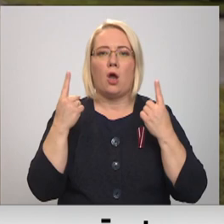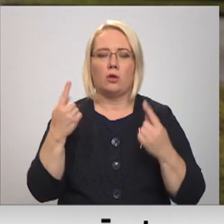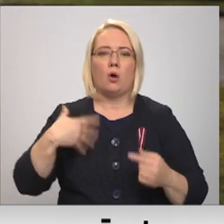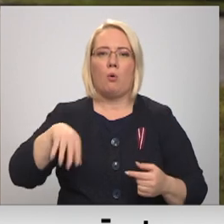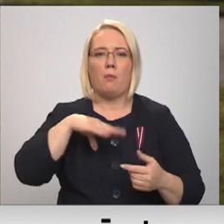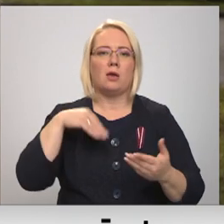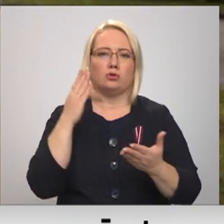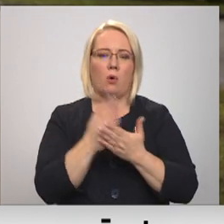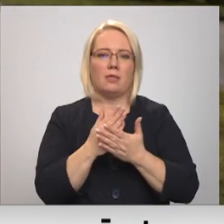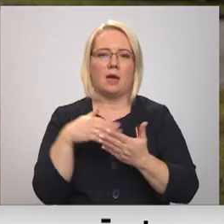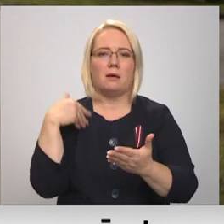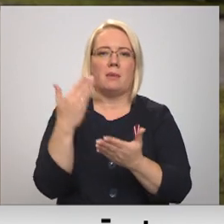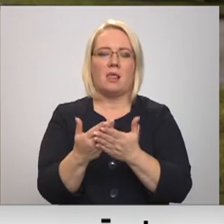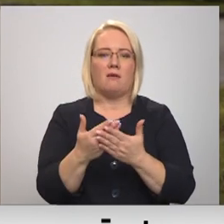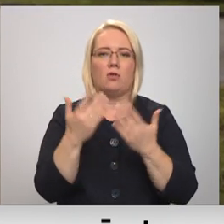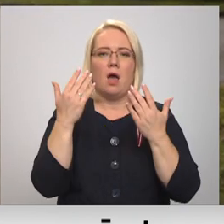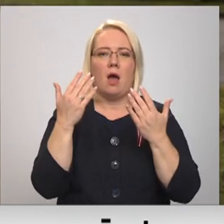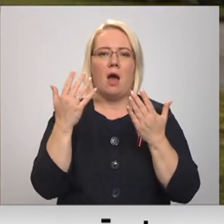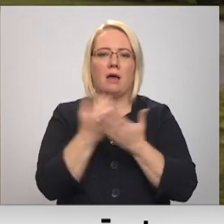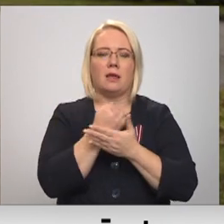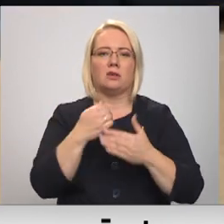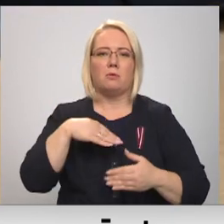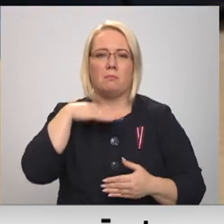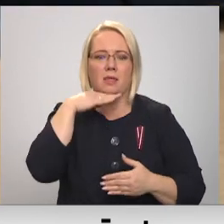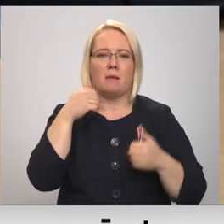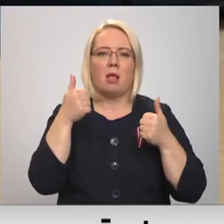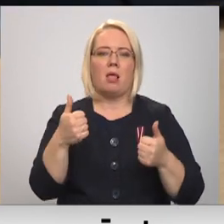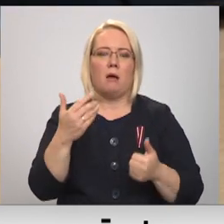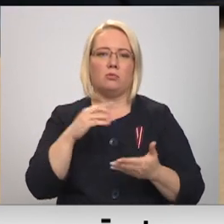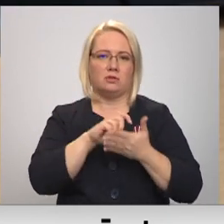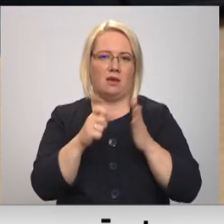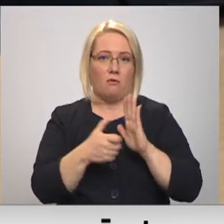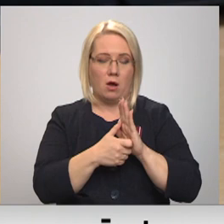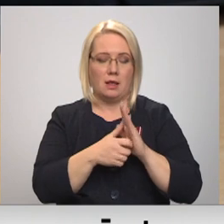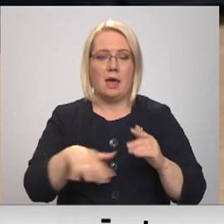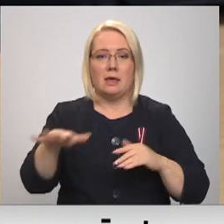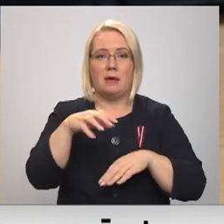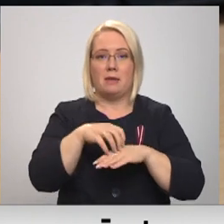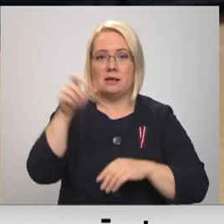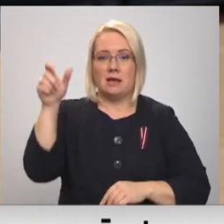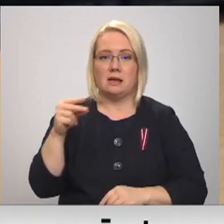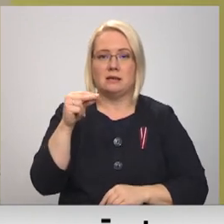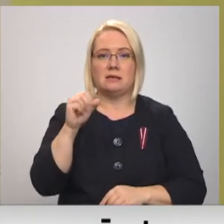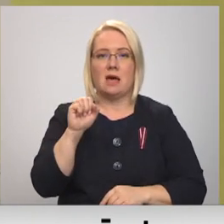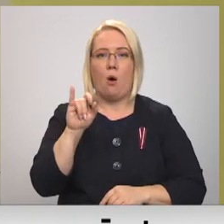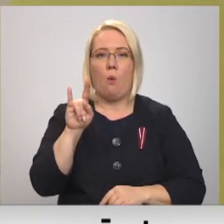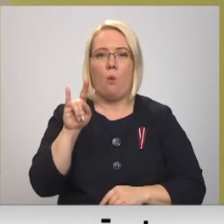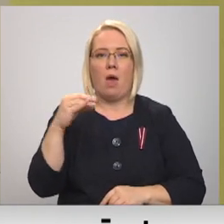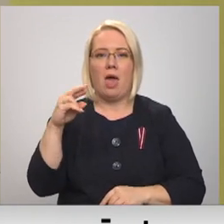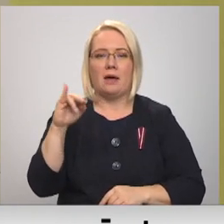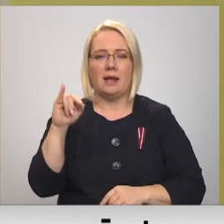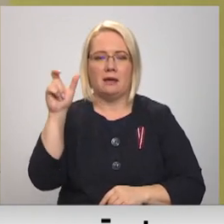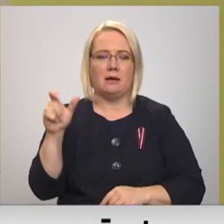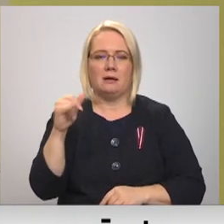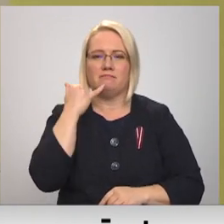noteikti varētu piedāvāt un atrast arī pietiekamu labu dzīvojamo platību. Ar ģimenes ārsti Zandu Zaujeras izžatveidošanas laikā sazināties